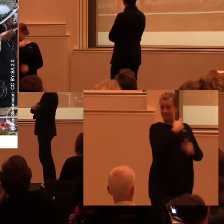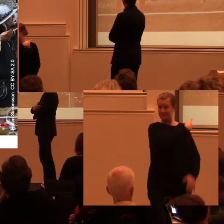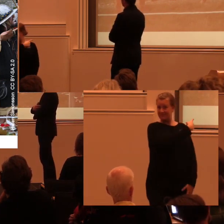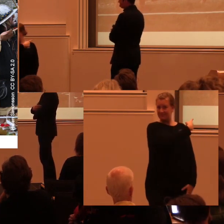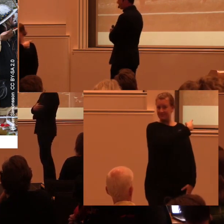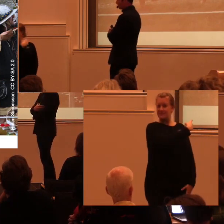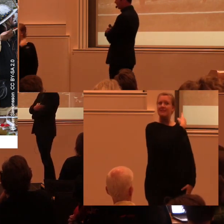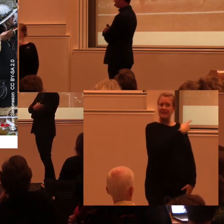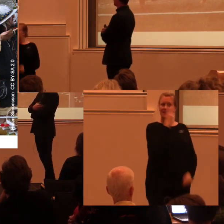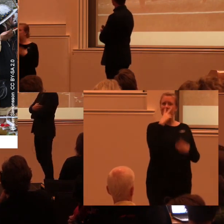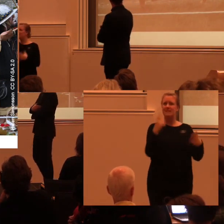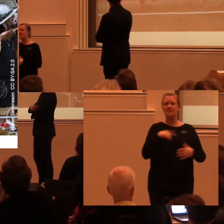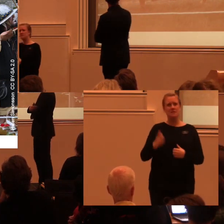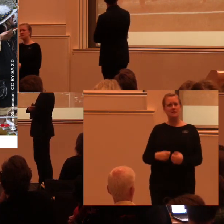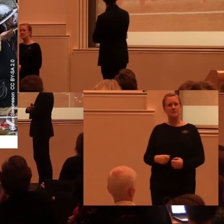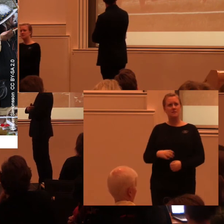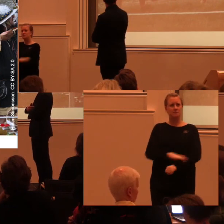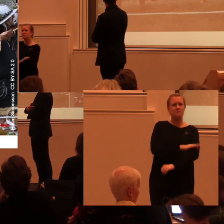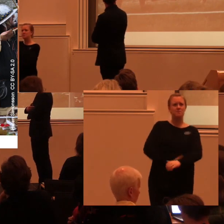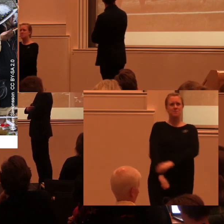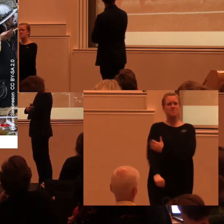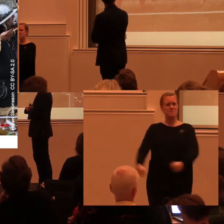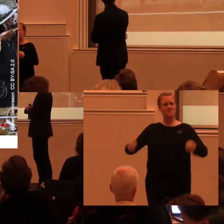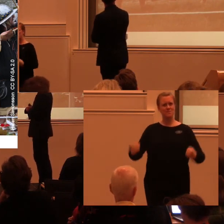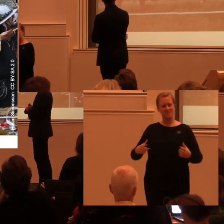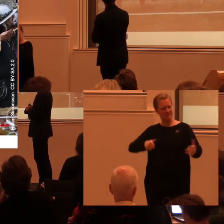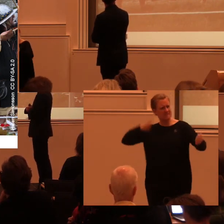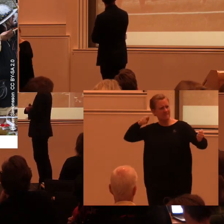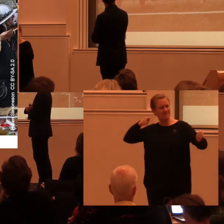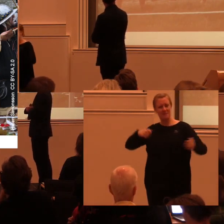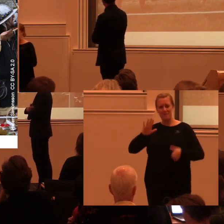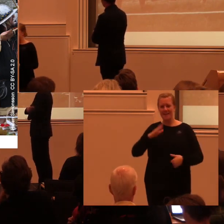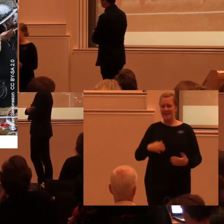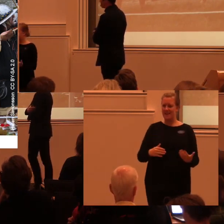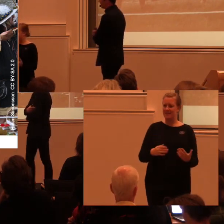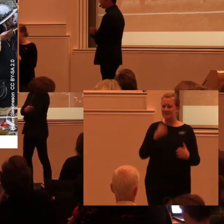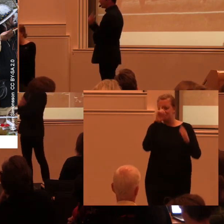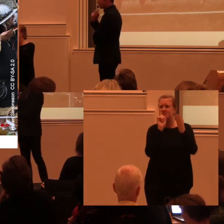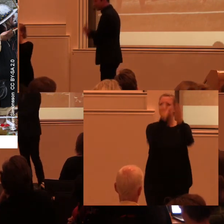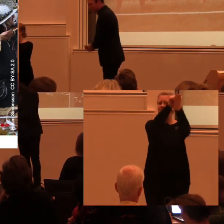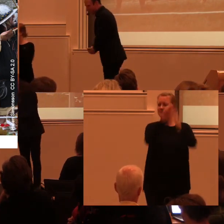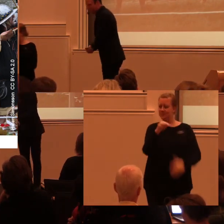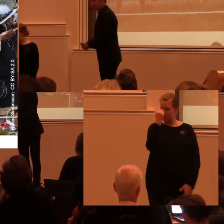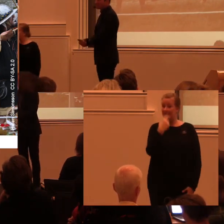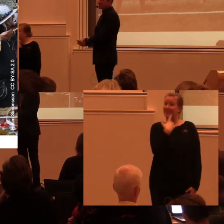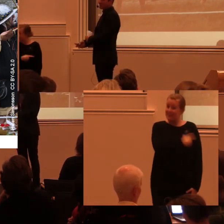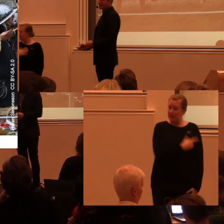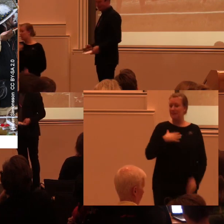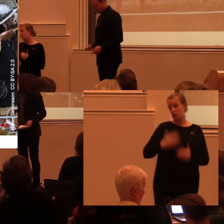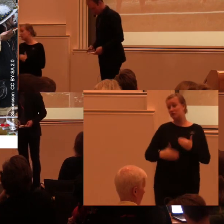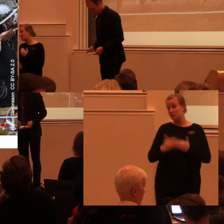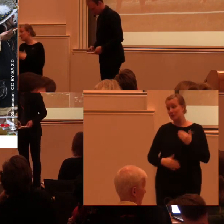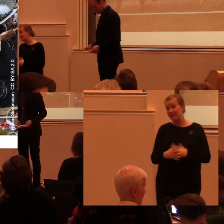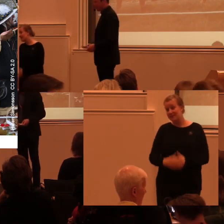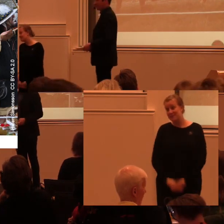att vi får spänna bågen eller sikta högre framöver. För att vi är på väldigt, väldigt god väg. Så det var där jag tänkte avsluta med